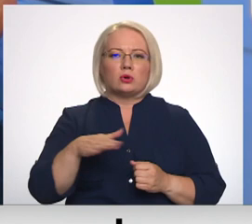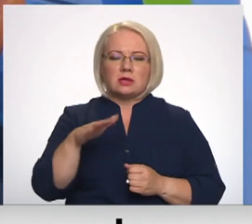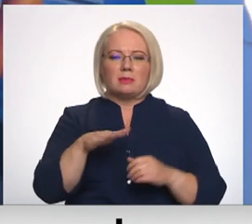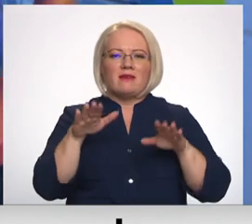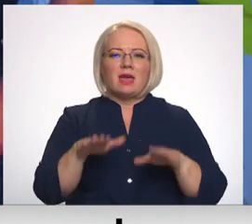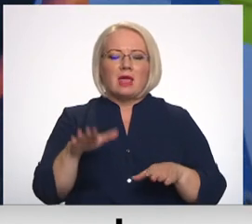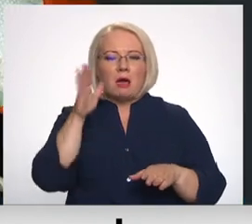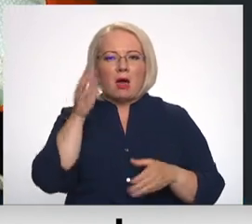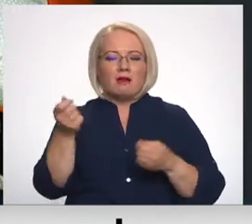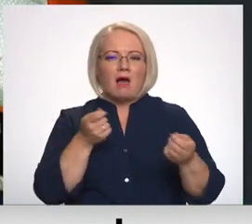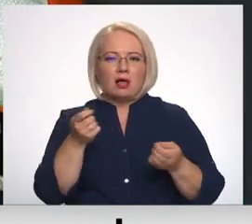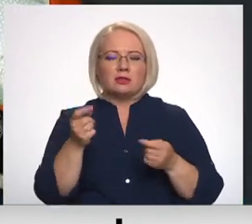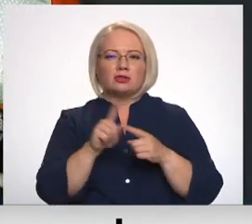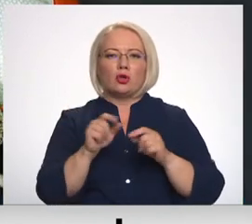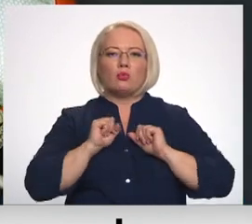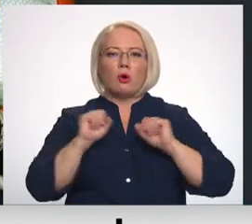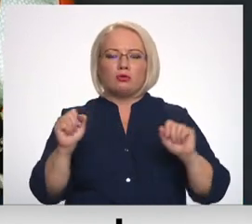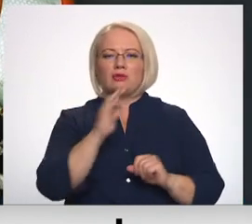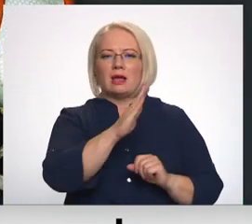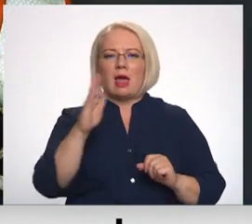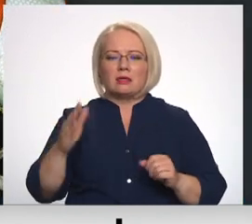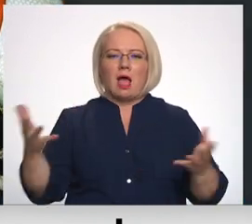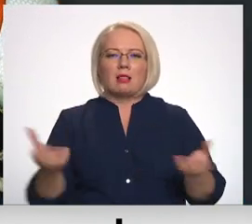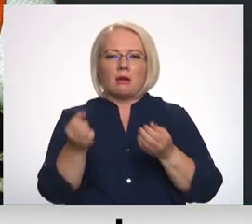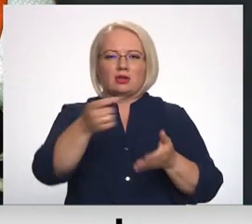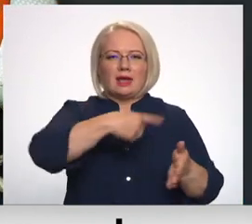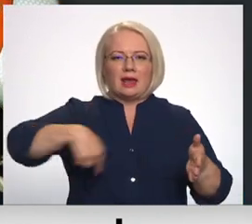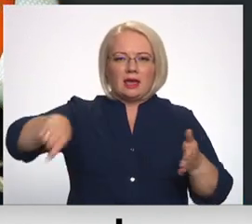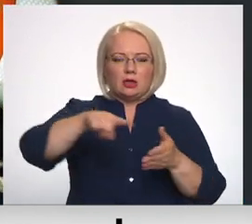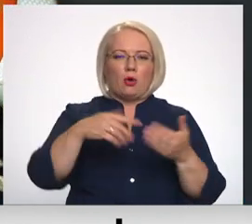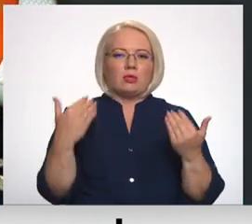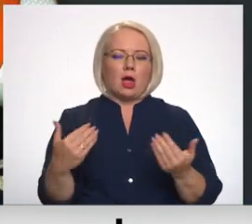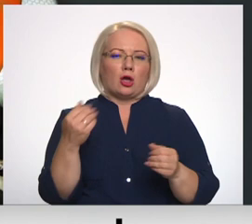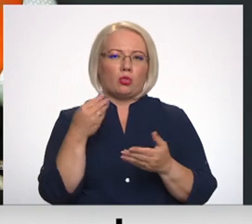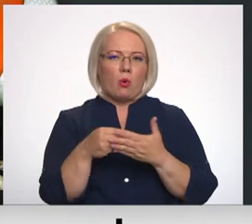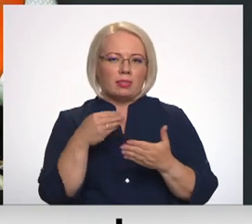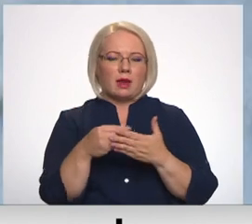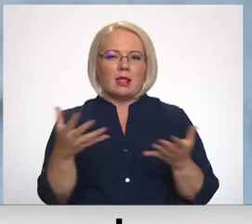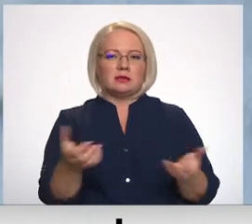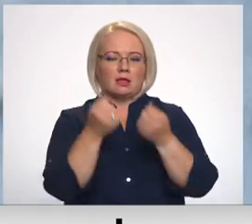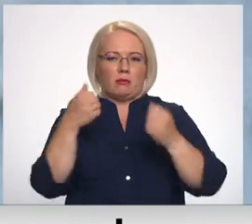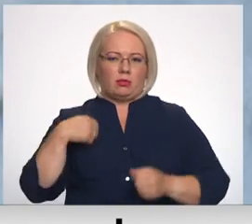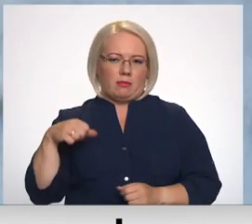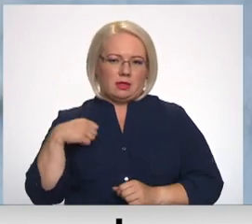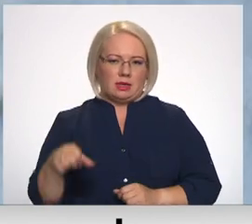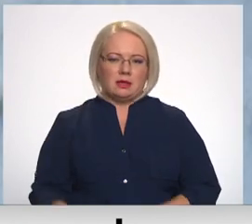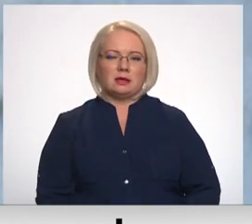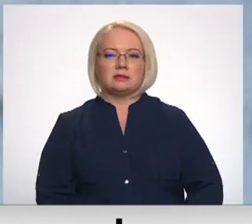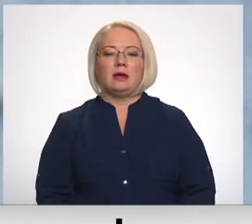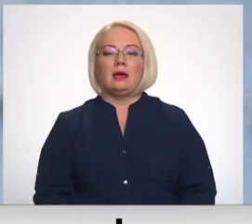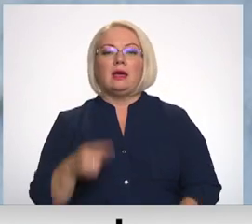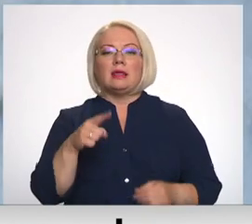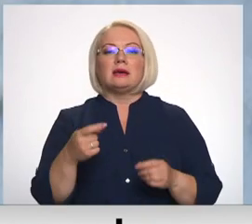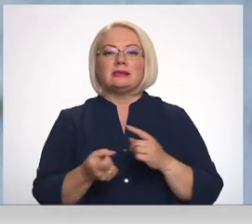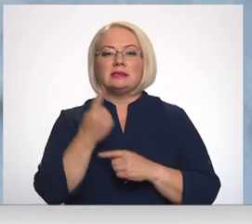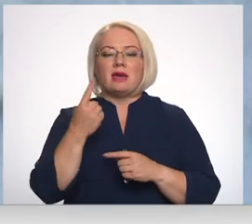pārvaldes rīkojuma nodrošināta ar glābšanas rīņķi, kas teikt lieti noderējas, lai izvilktu meitens krastā. Izdevās laikam diezgan ātri un veikli